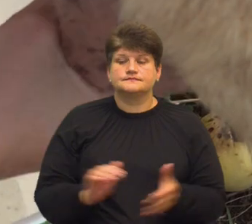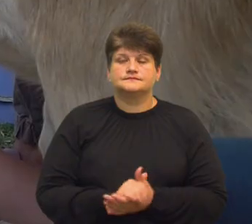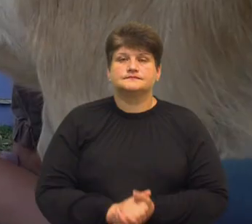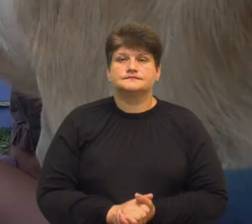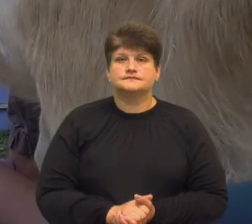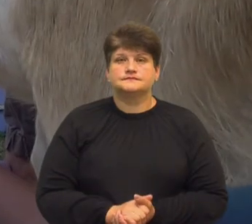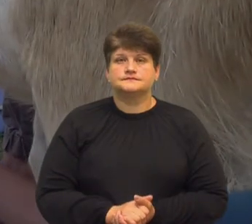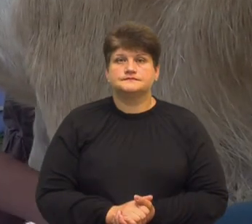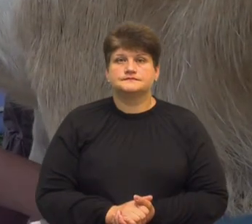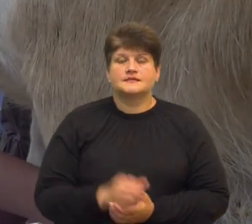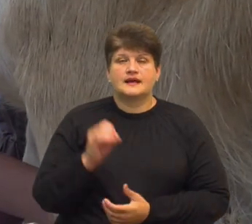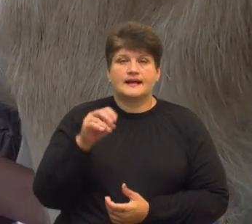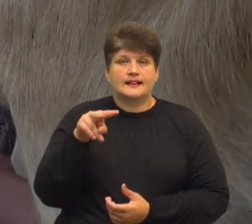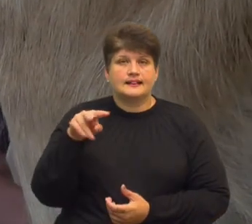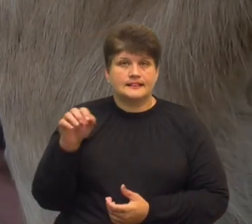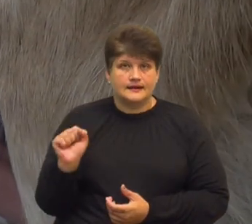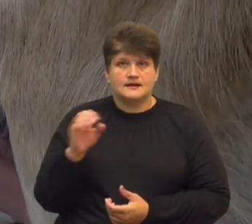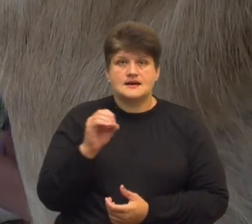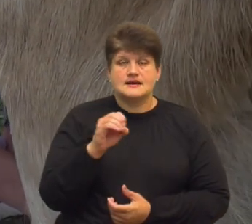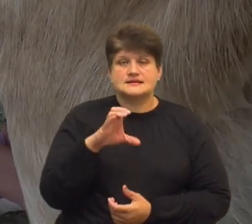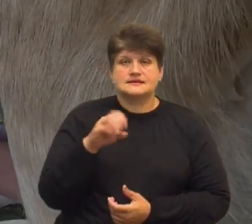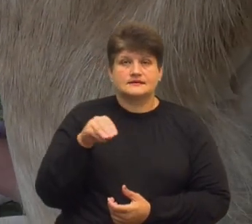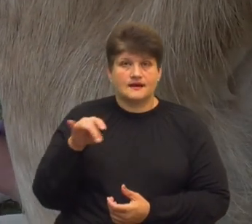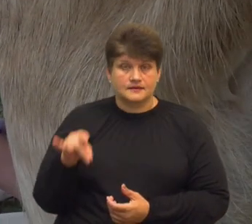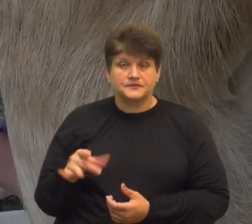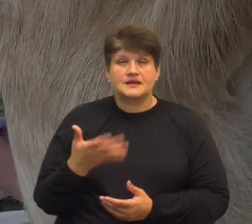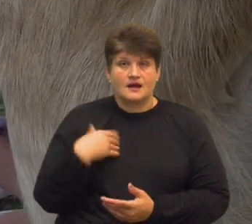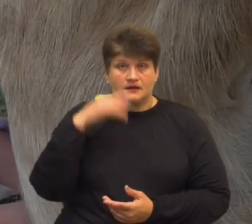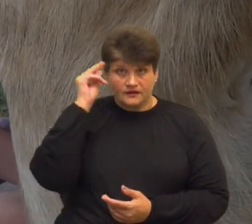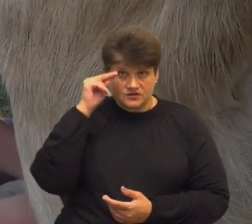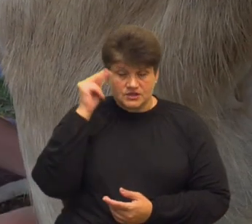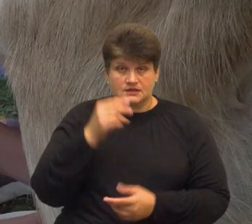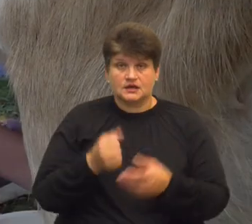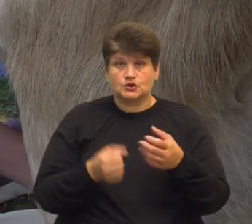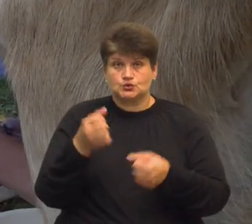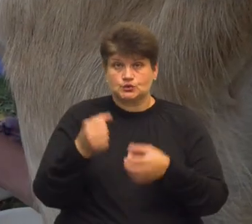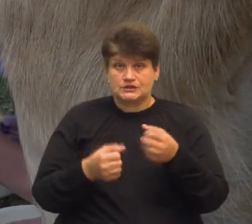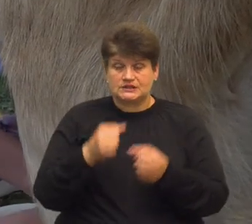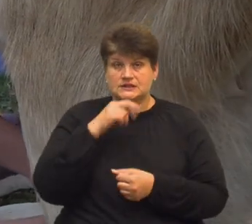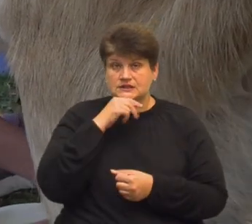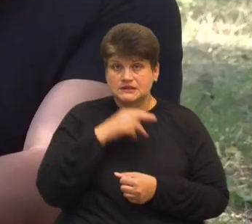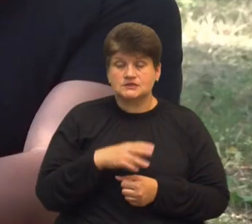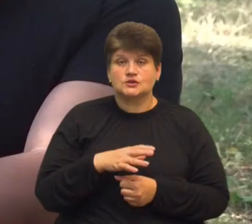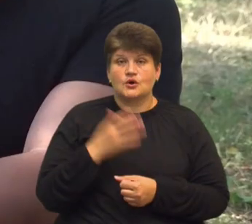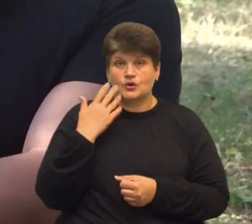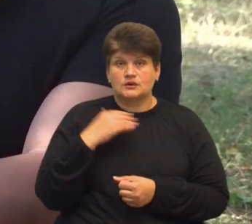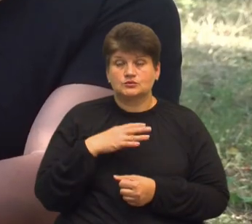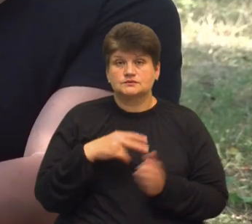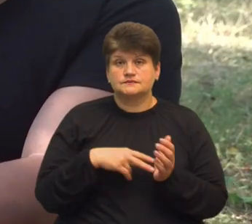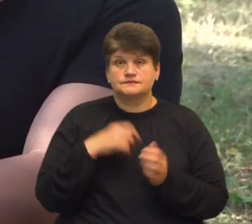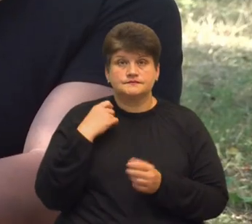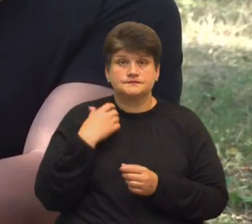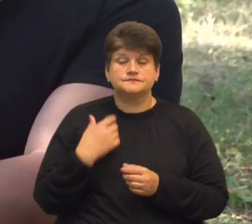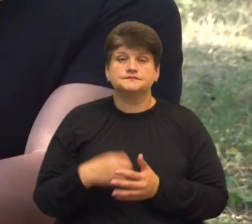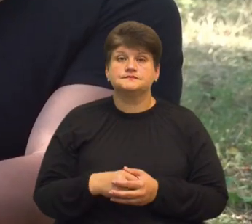Я навчилася дояти кіс, кубу, сьогодні. В середньому